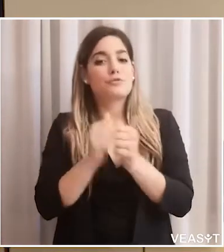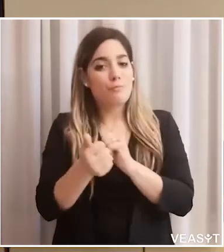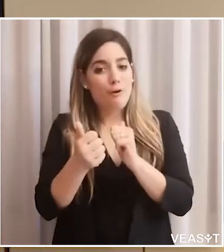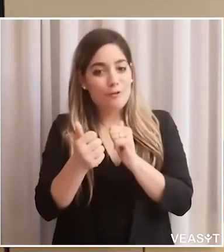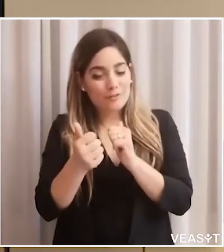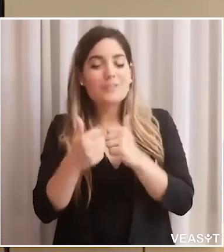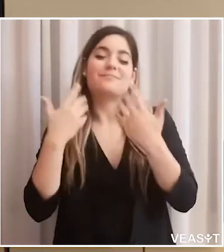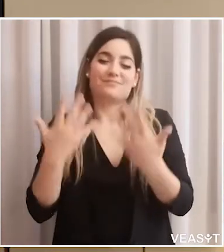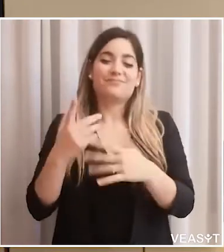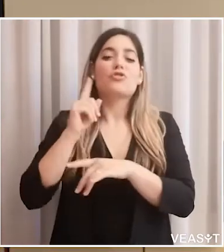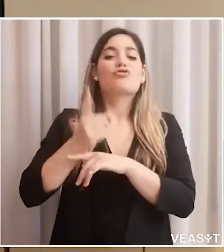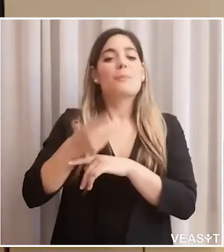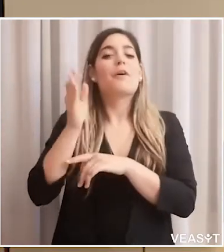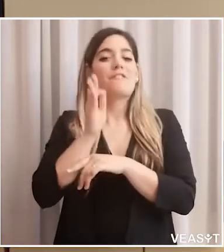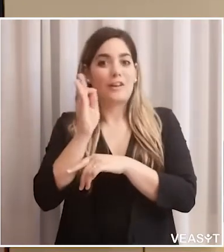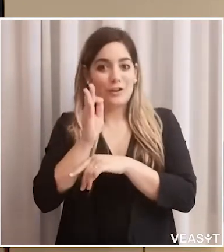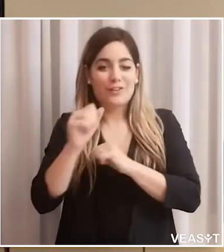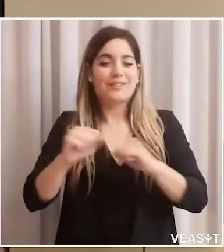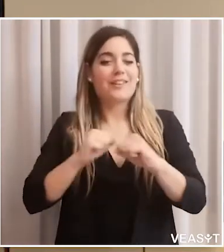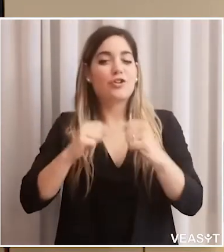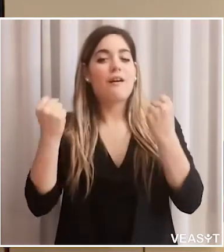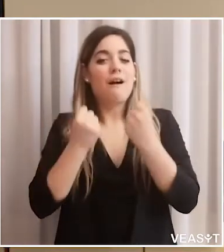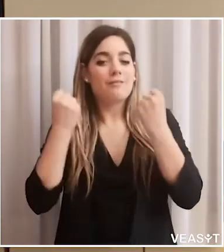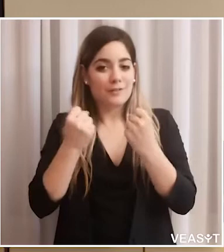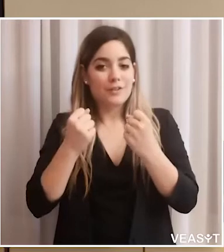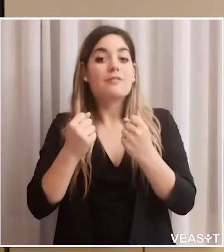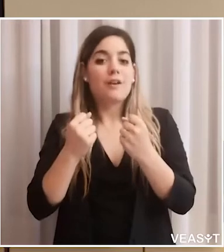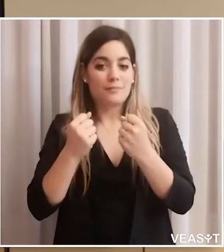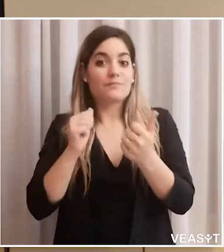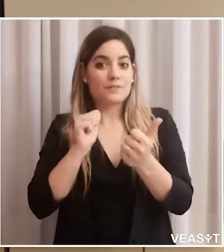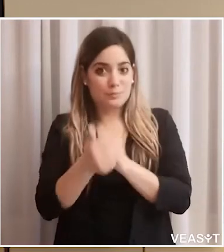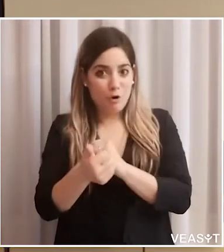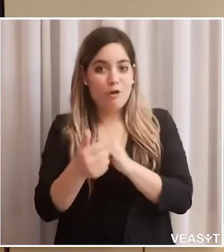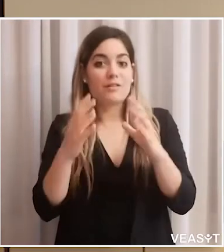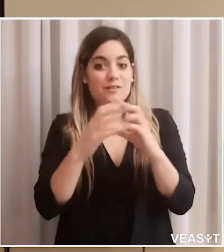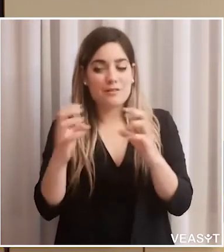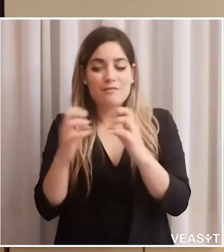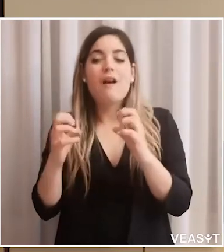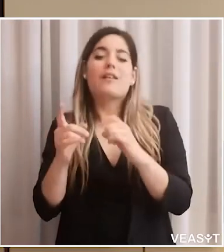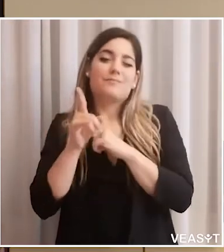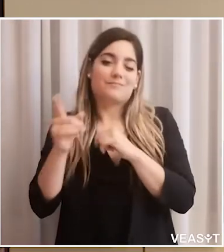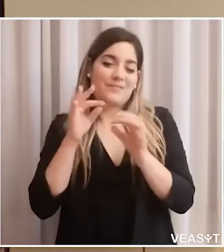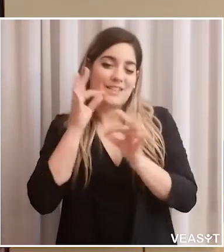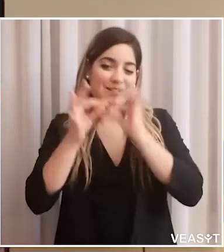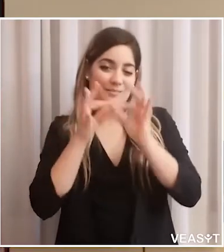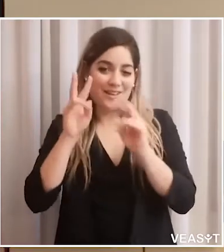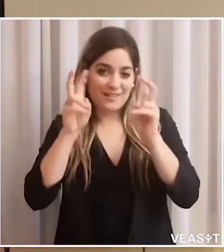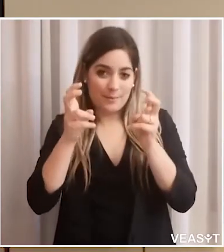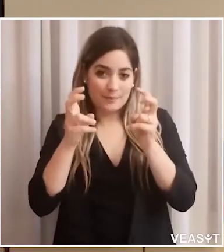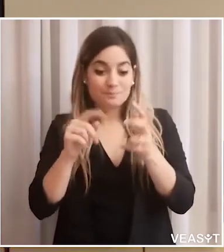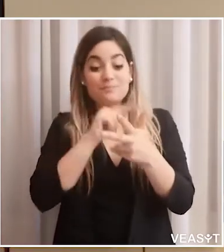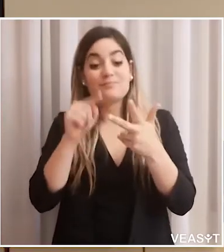si è parlato in questi ultimi giorni della riapertura di attività sportive e motorie, il dottor Giampaolo